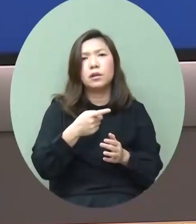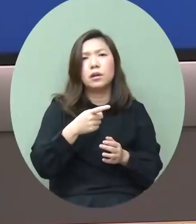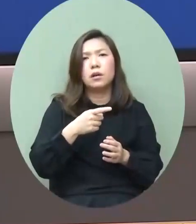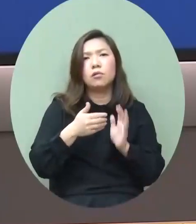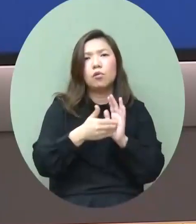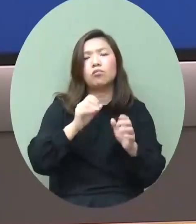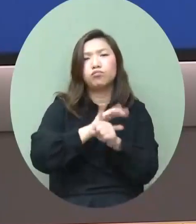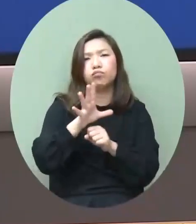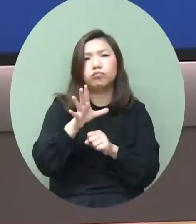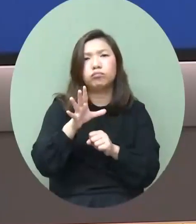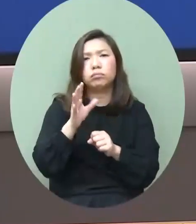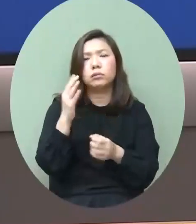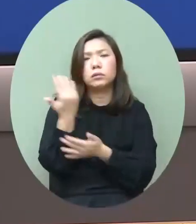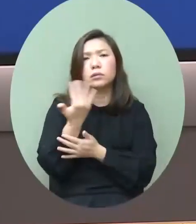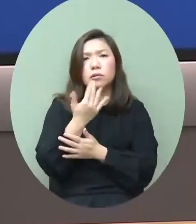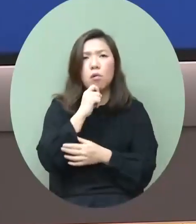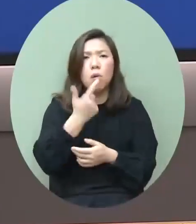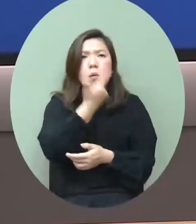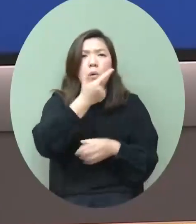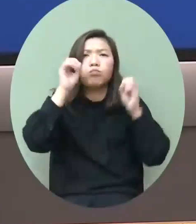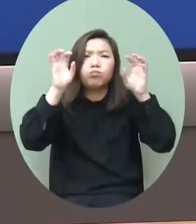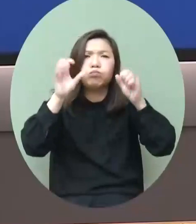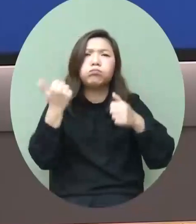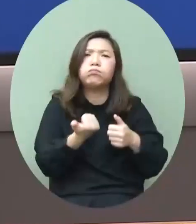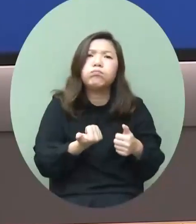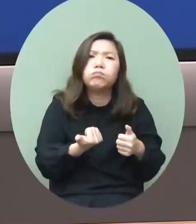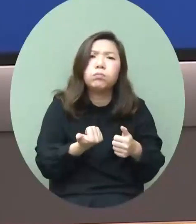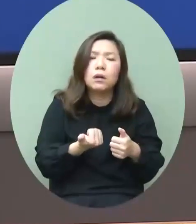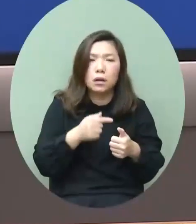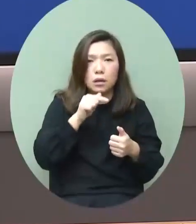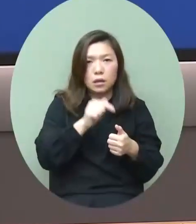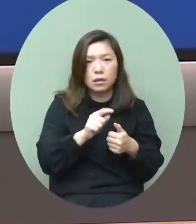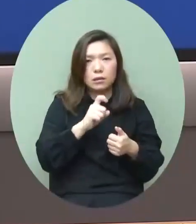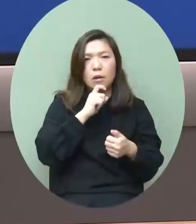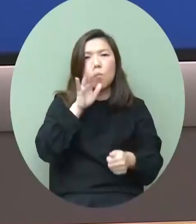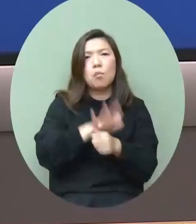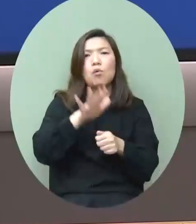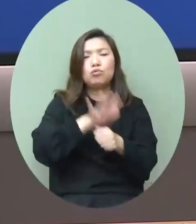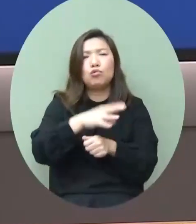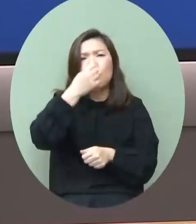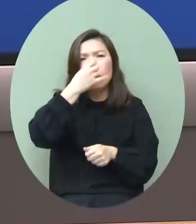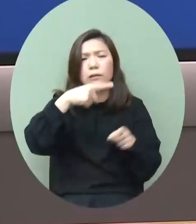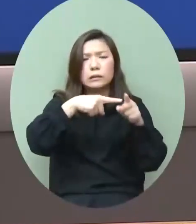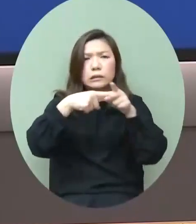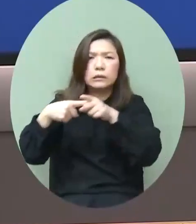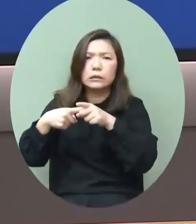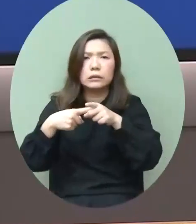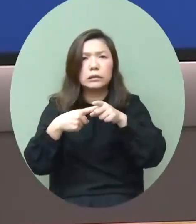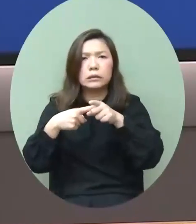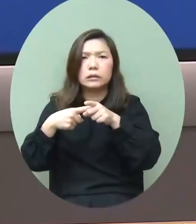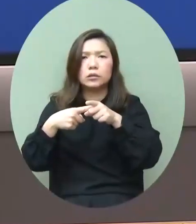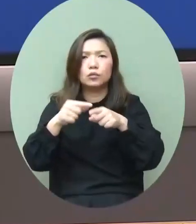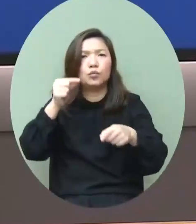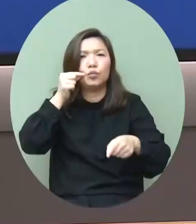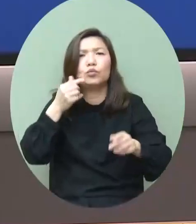很正面很陽光的報導這些將有助香港市民面對這個疫